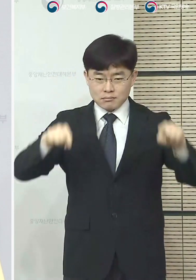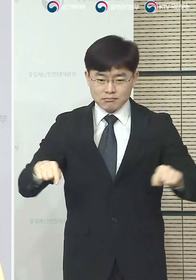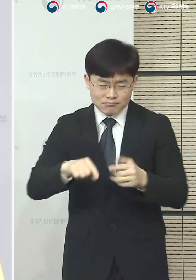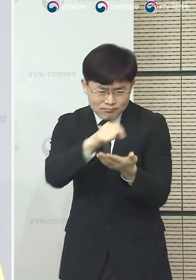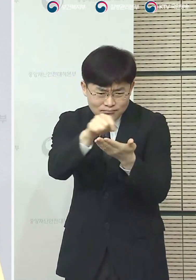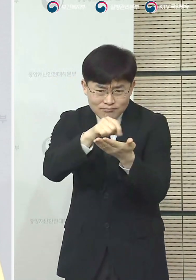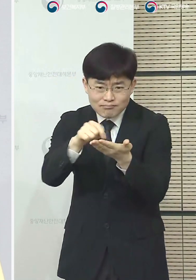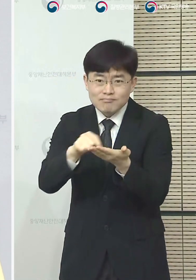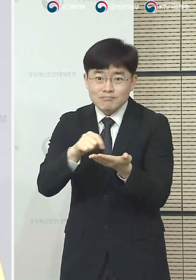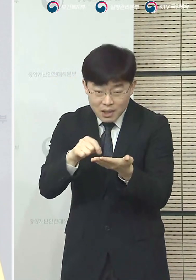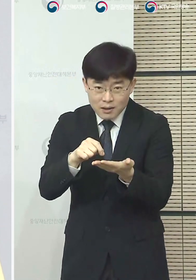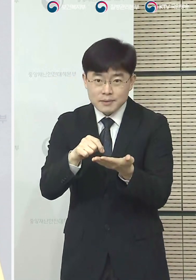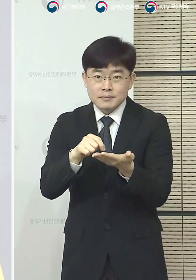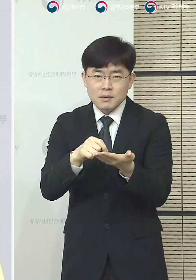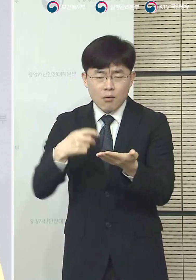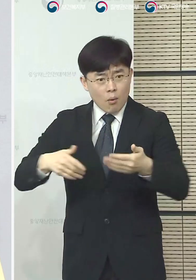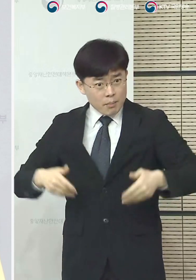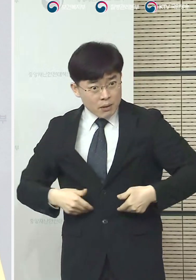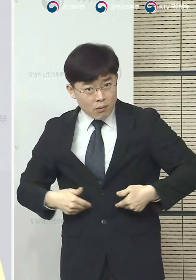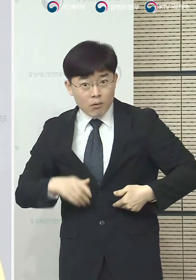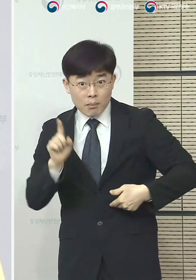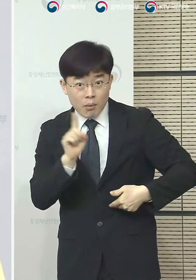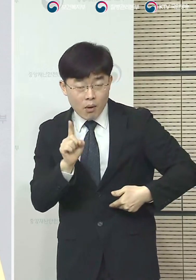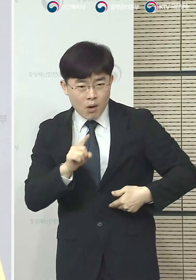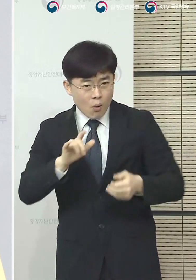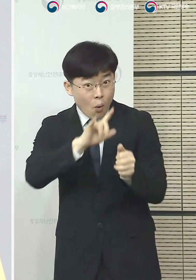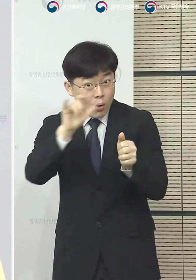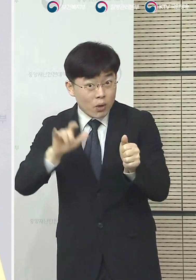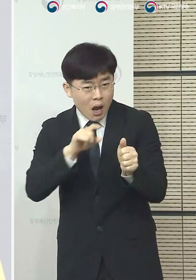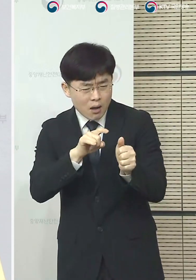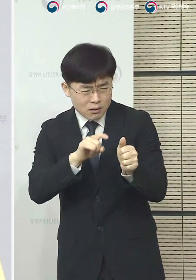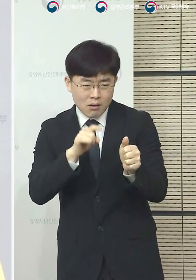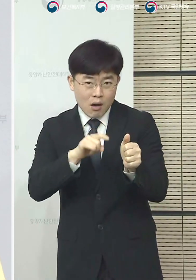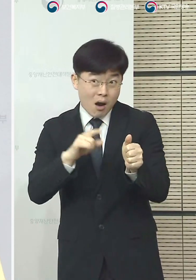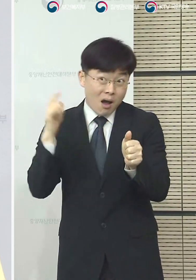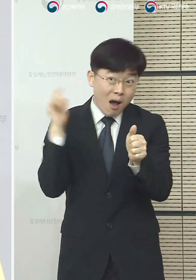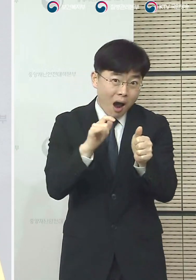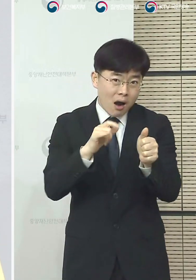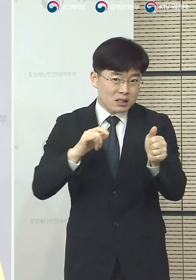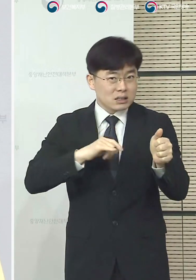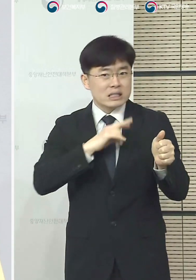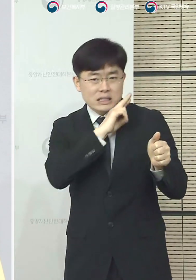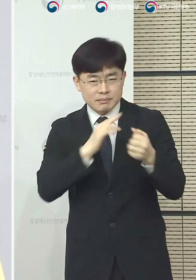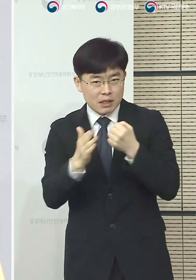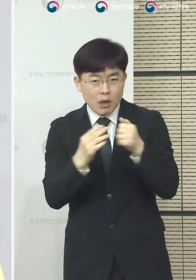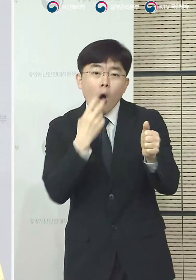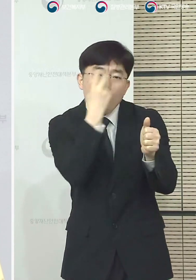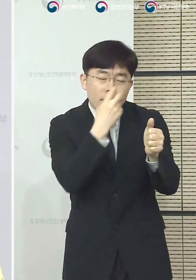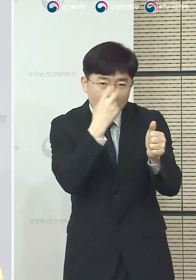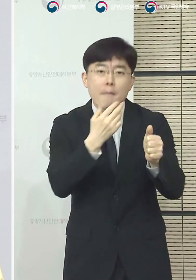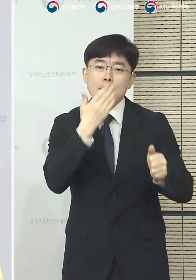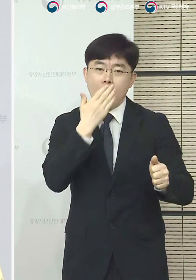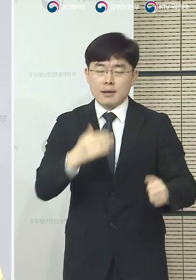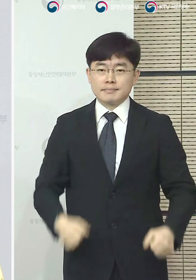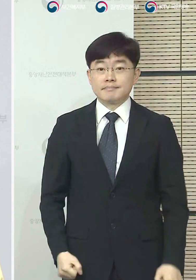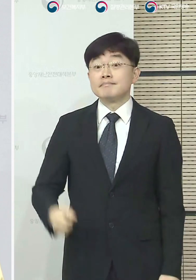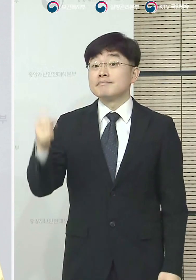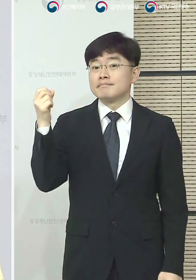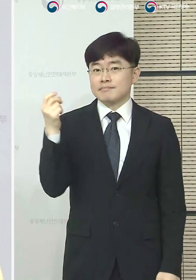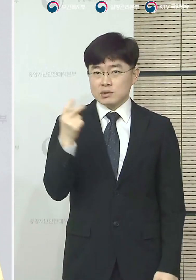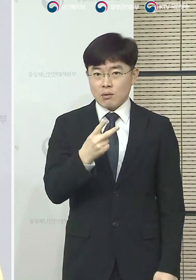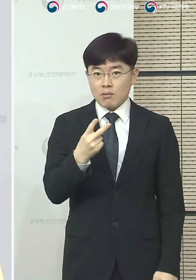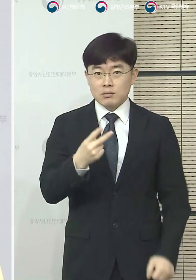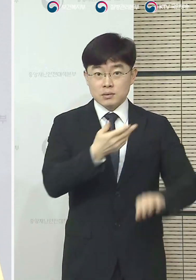검역조사를 실시하여 필요할 경우 코로나19 진단검사를 받게 됩니다. 이와 함께